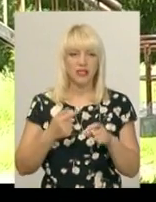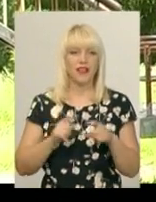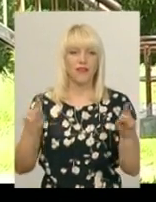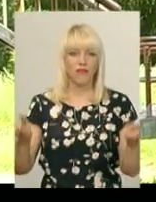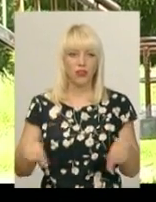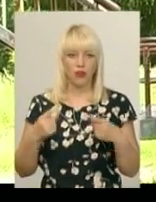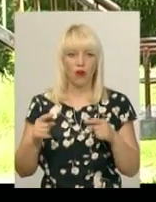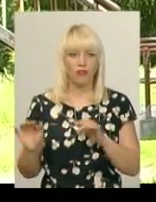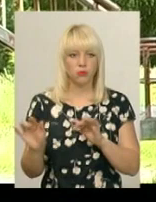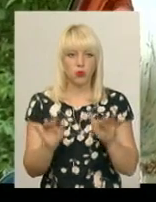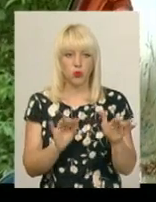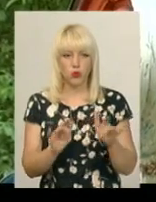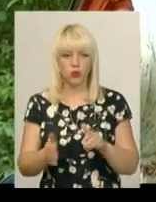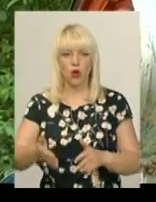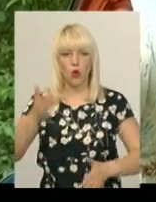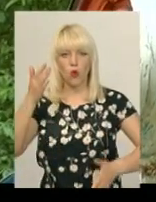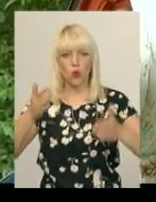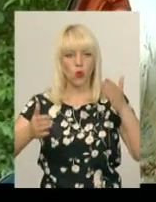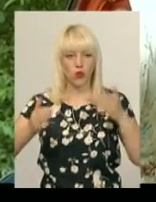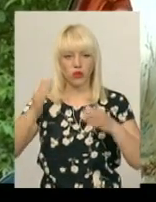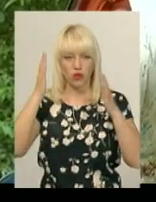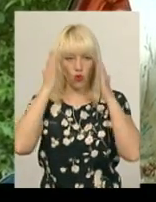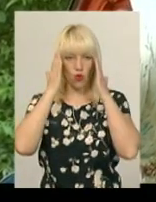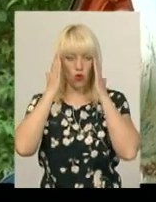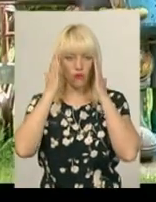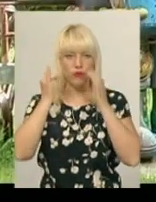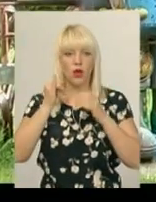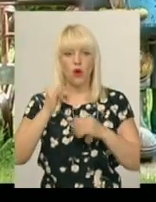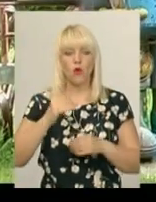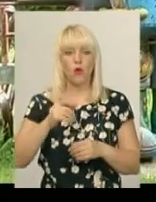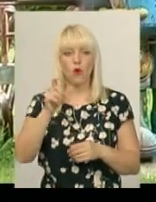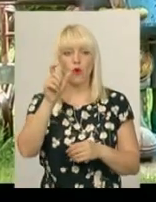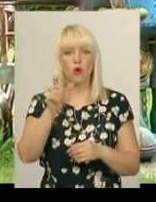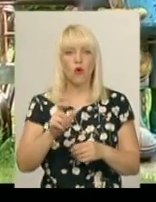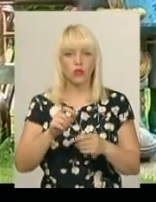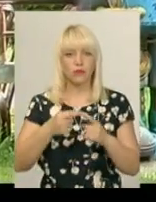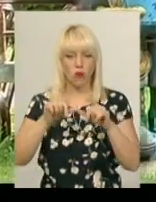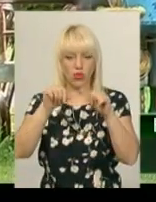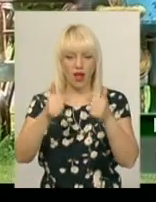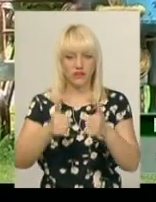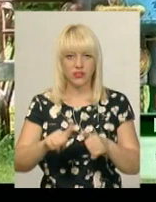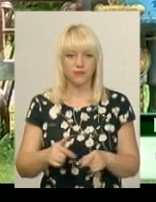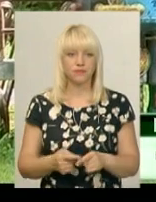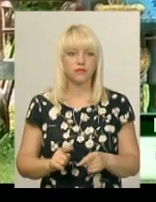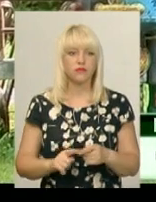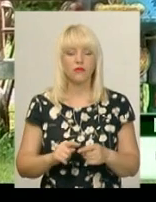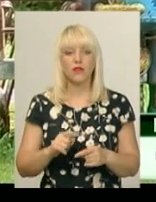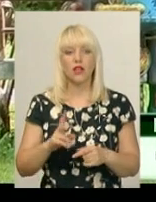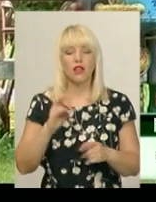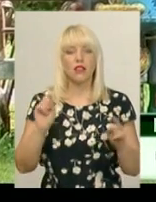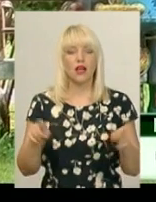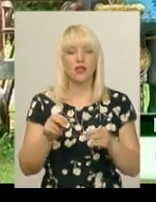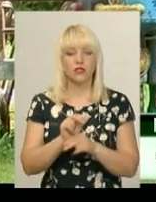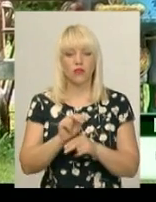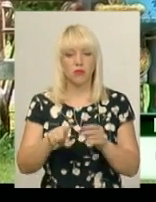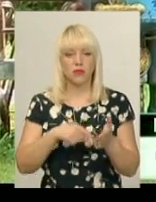рух рук і голови в самому космонавті. На реставрацію фігур Миколи Мазура, що парку імені Чекмана, з